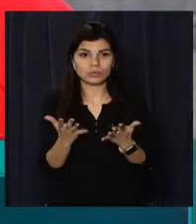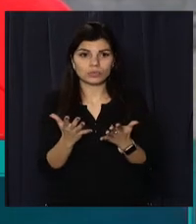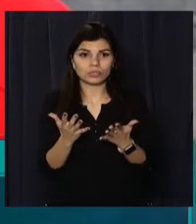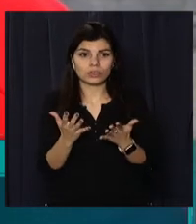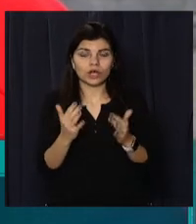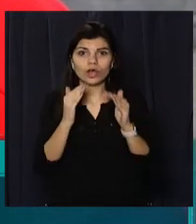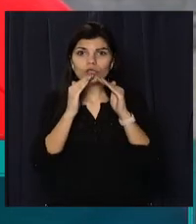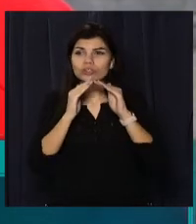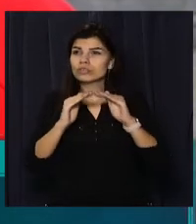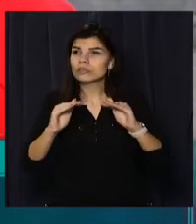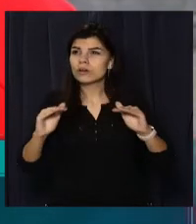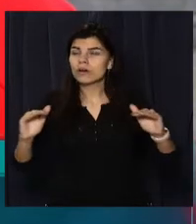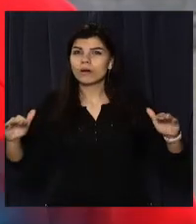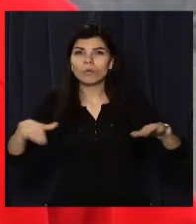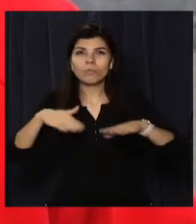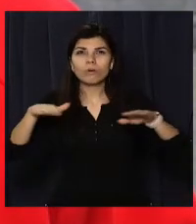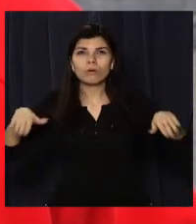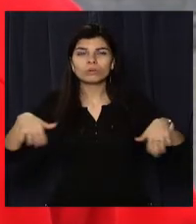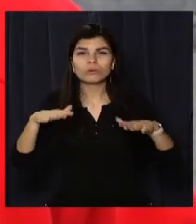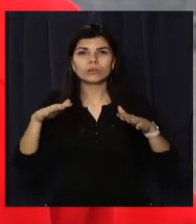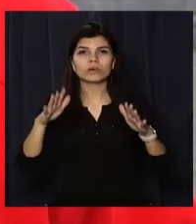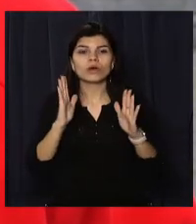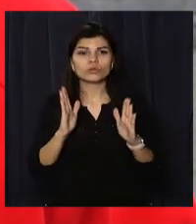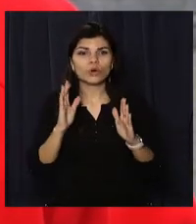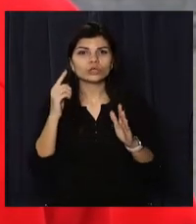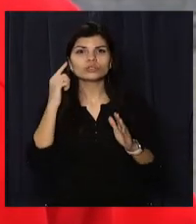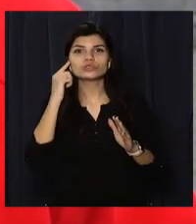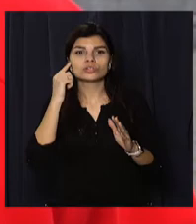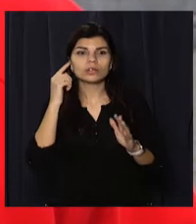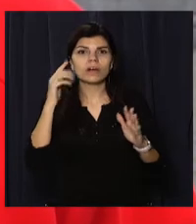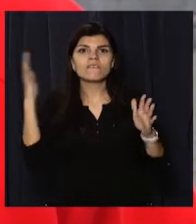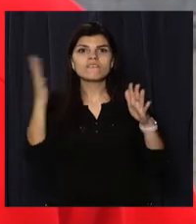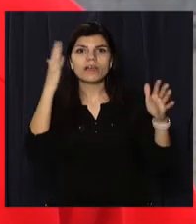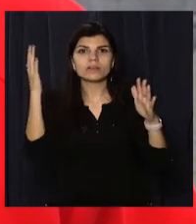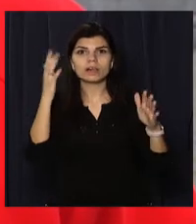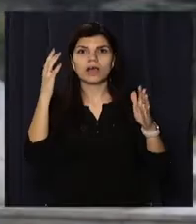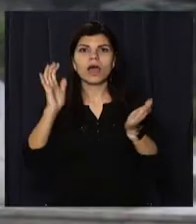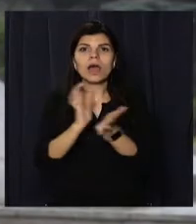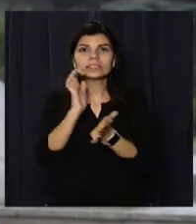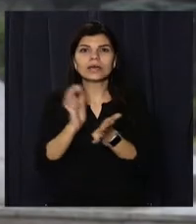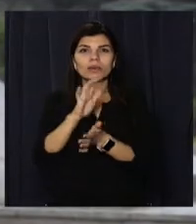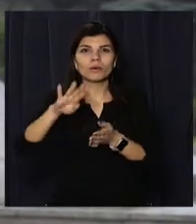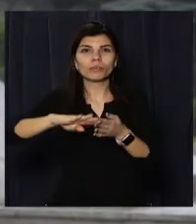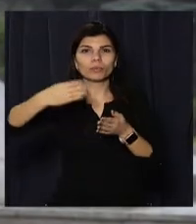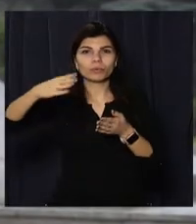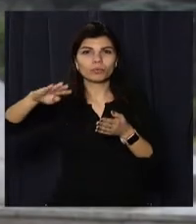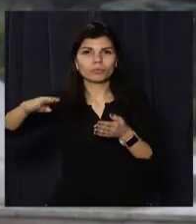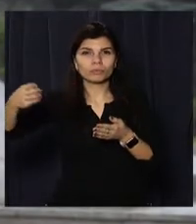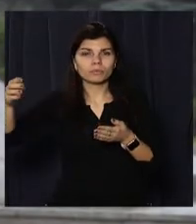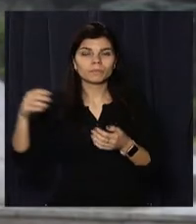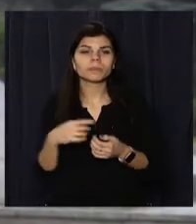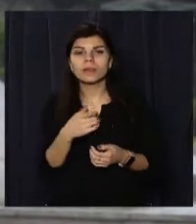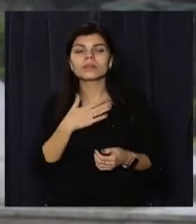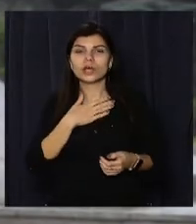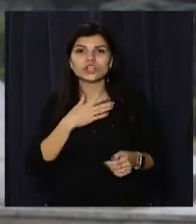тишина, пустота і тільки слухає, як вітер гоняє газети. Наша задача заключалася, щоб